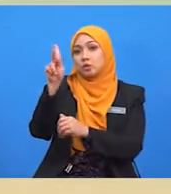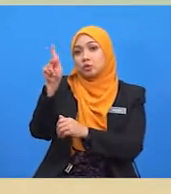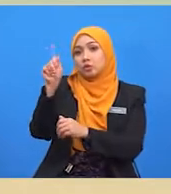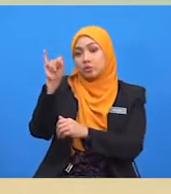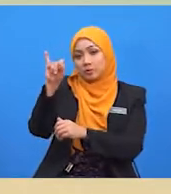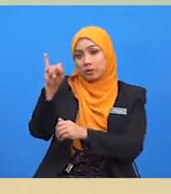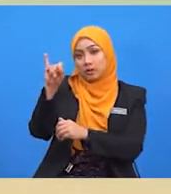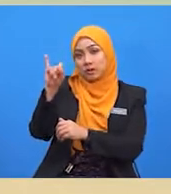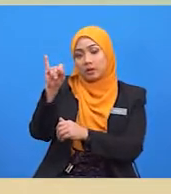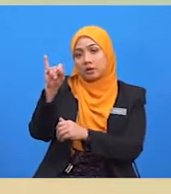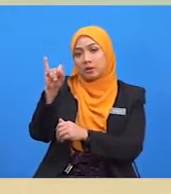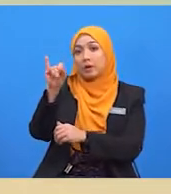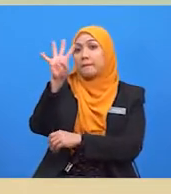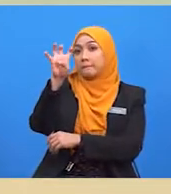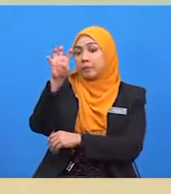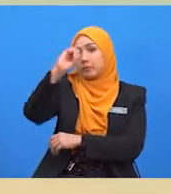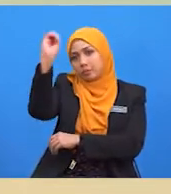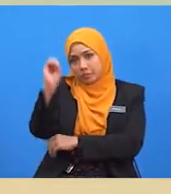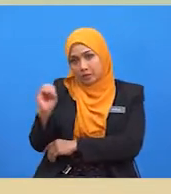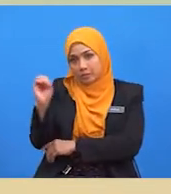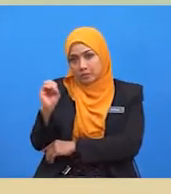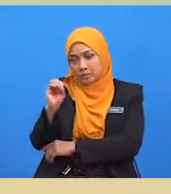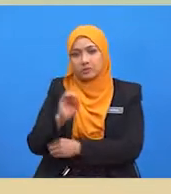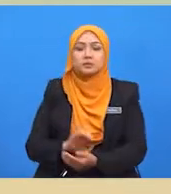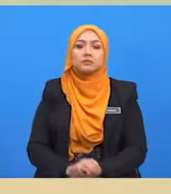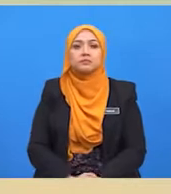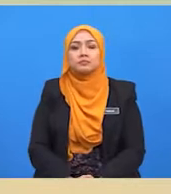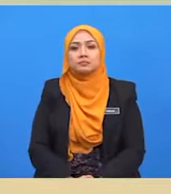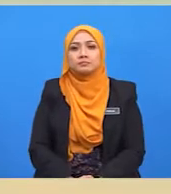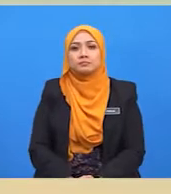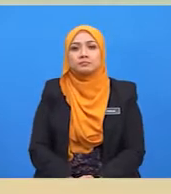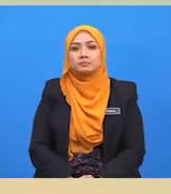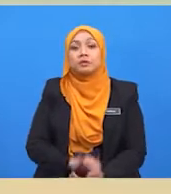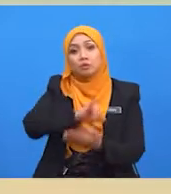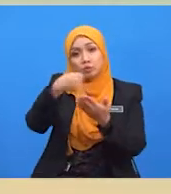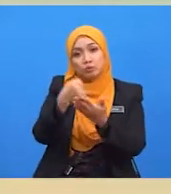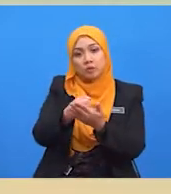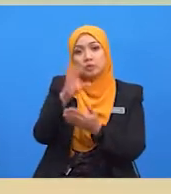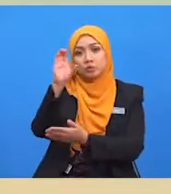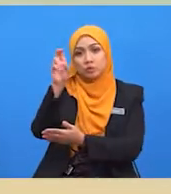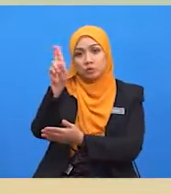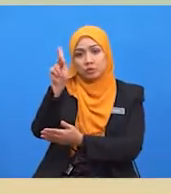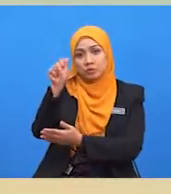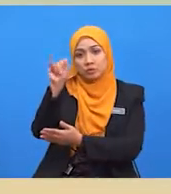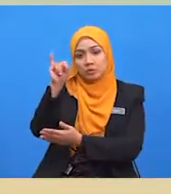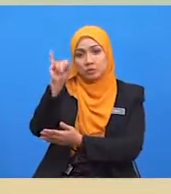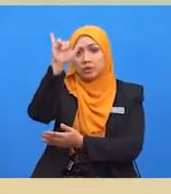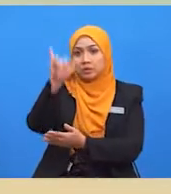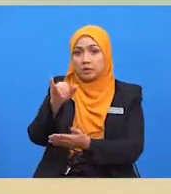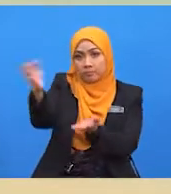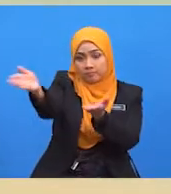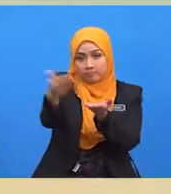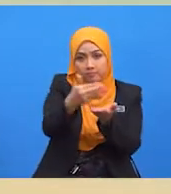import sebanyak 40%. Maka jumlah cukai yang dikutip oleh